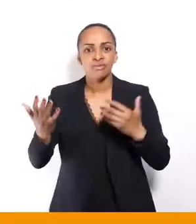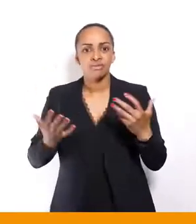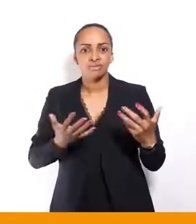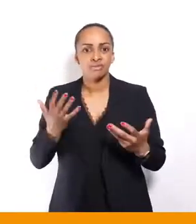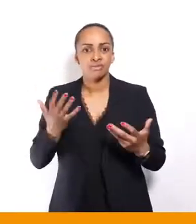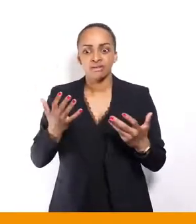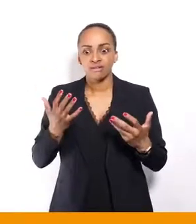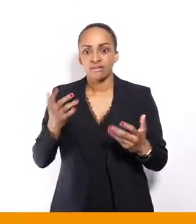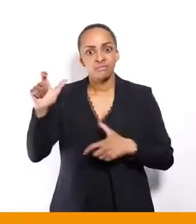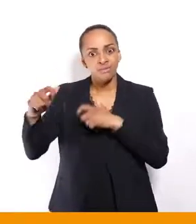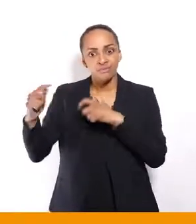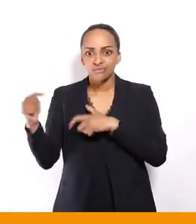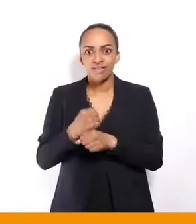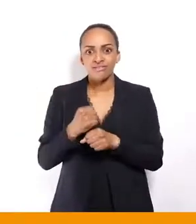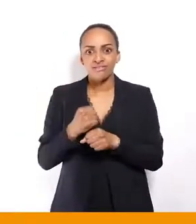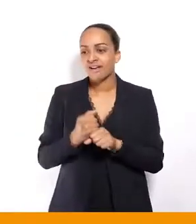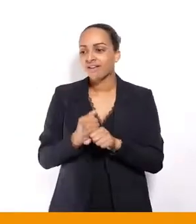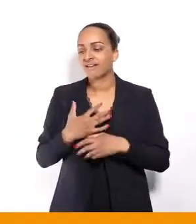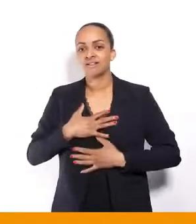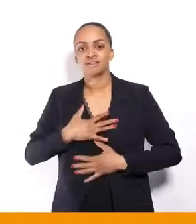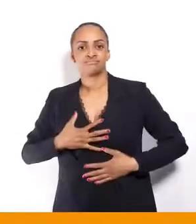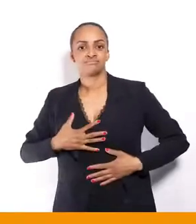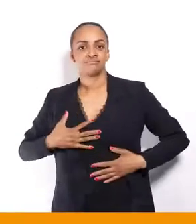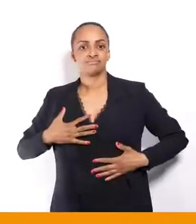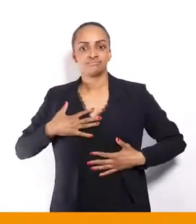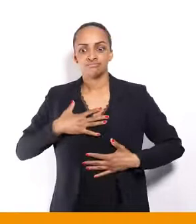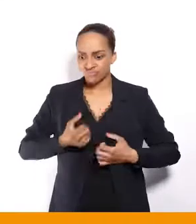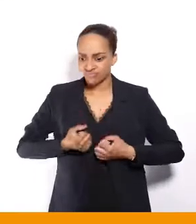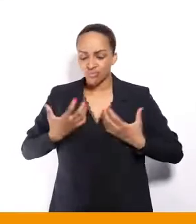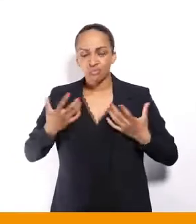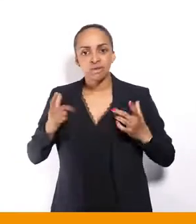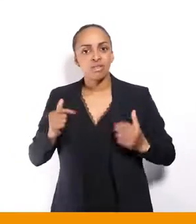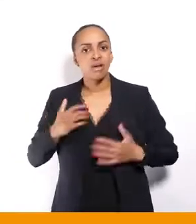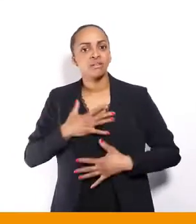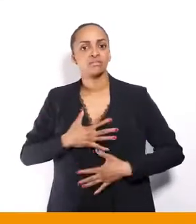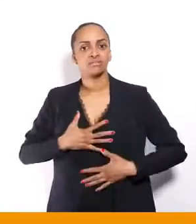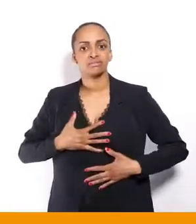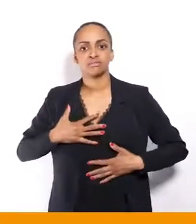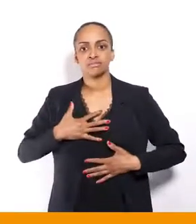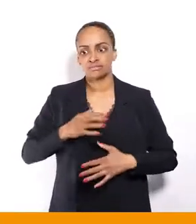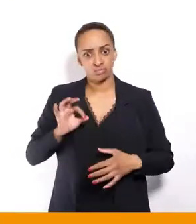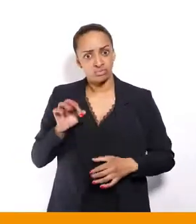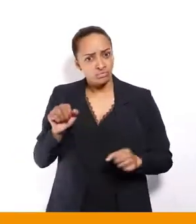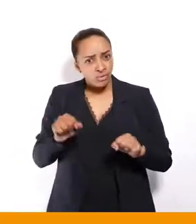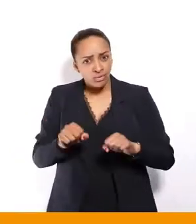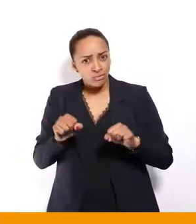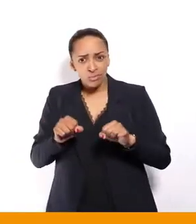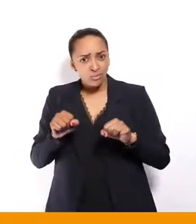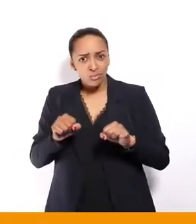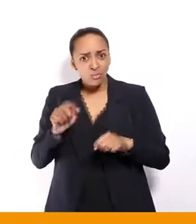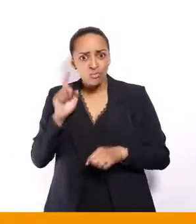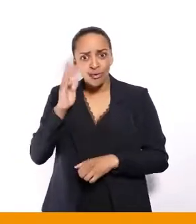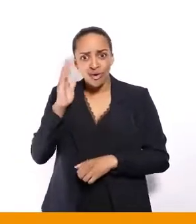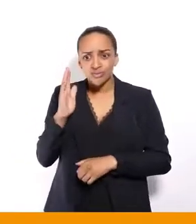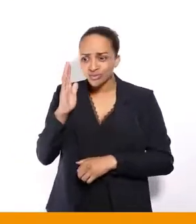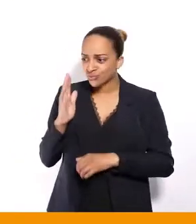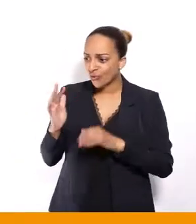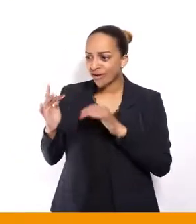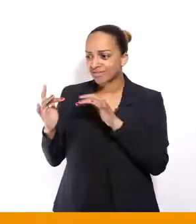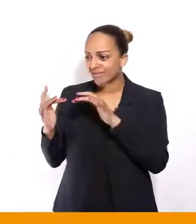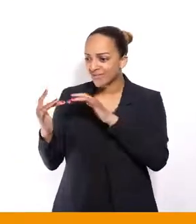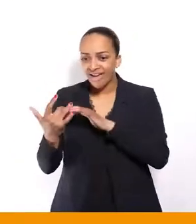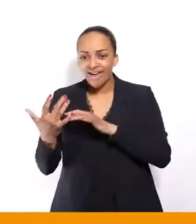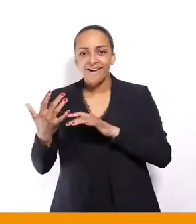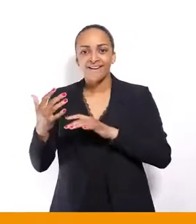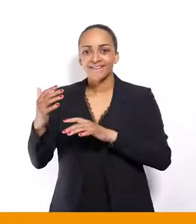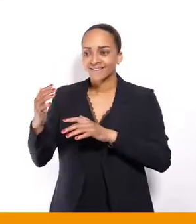prendre du plaisir, on peut s'épanouir dans le travail, réellement, on a besoin de ce contact social, on a besoin d'être